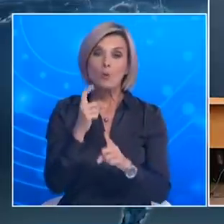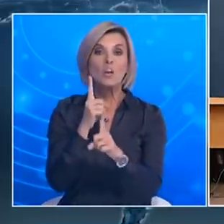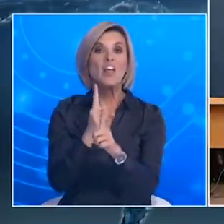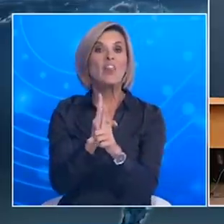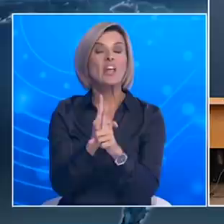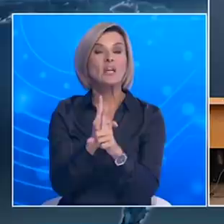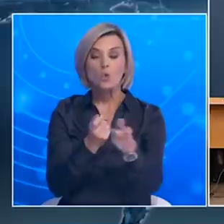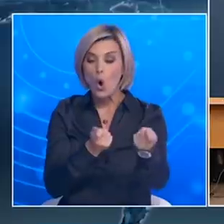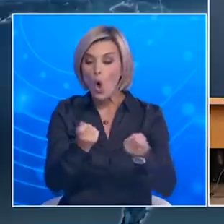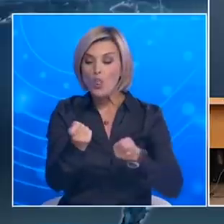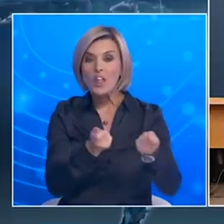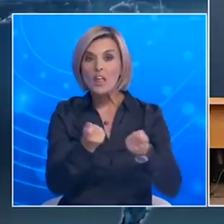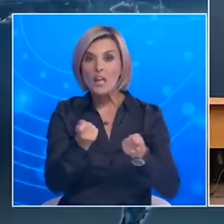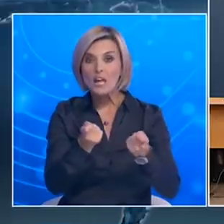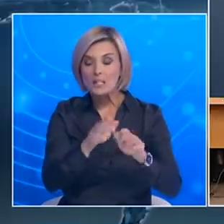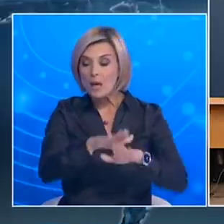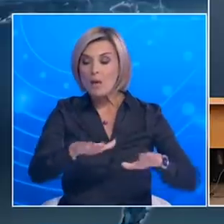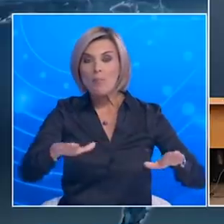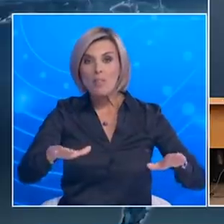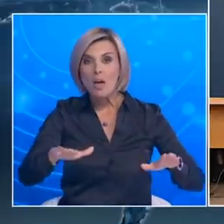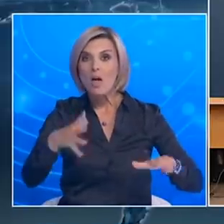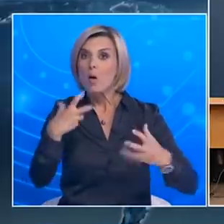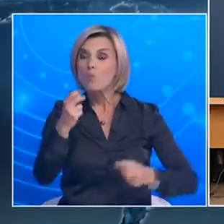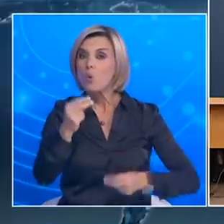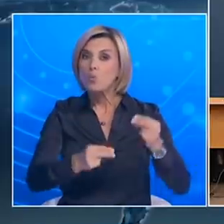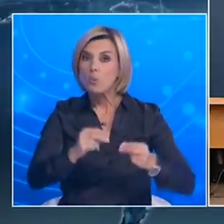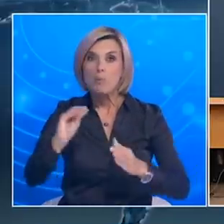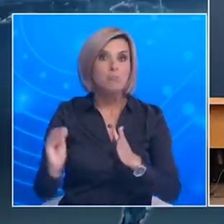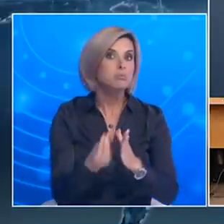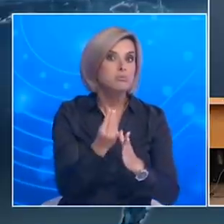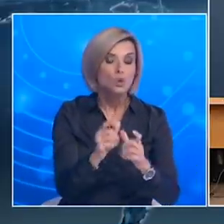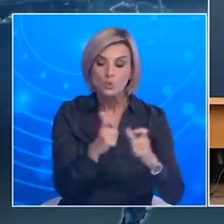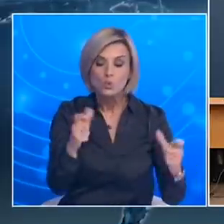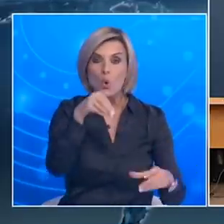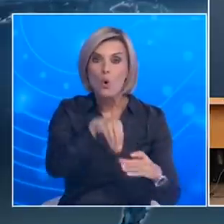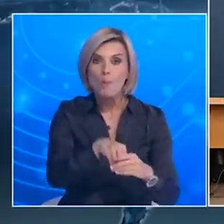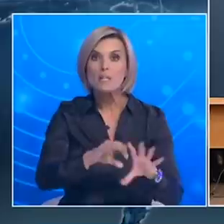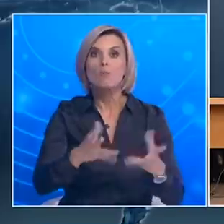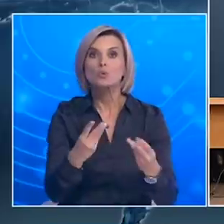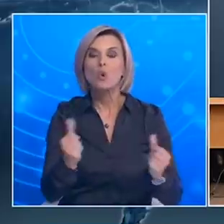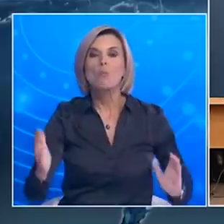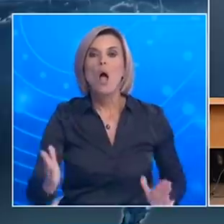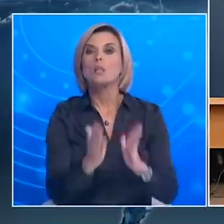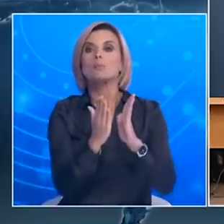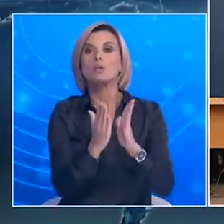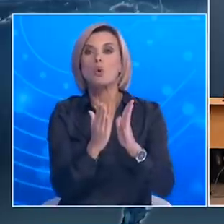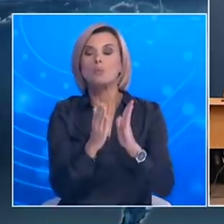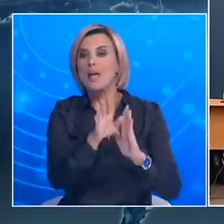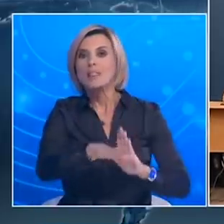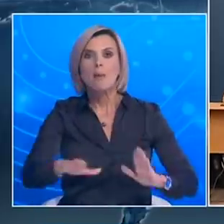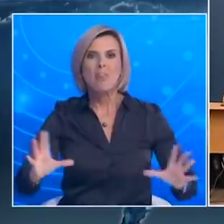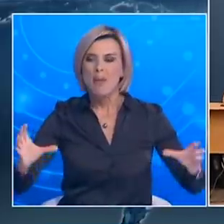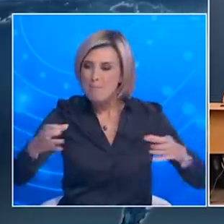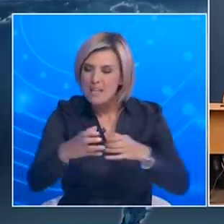διαχείριση παιδιατρικού ασθενή με λίμωξη COVID Ειδικά από τη στιγμή που μπαίνουμε σε περίοδο γρήπης Τα παιδιά όταν είναι όλα μαζί